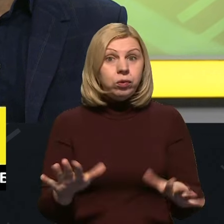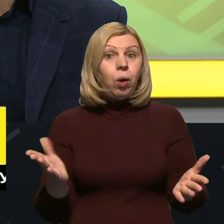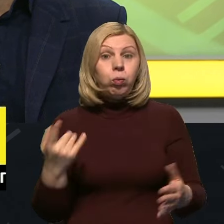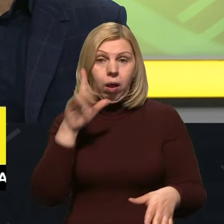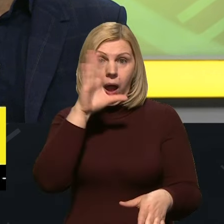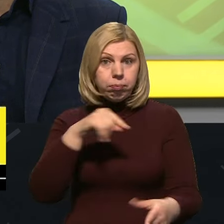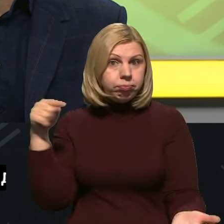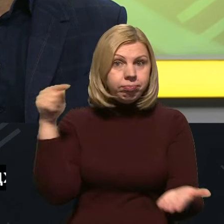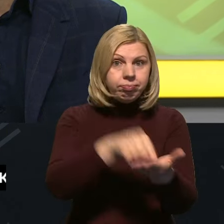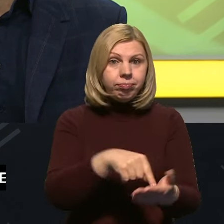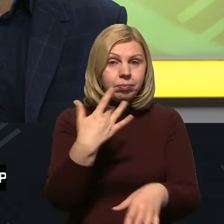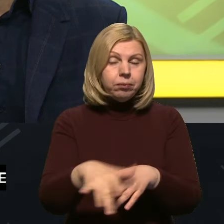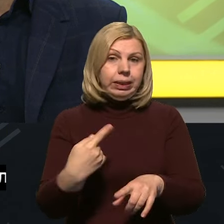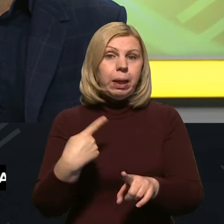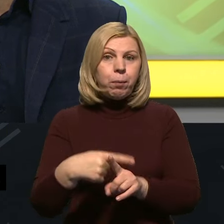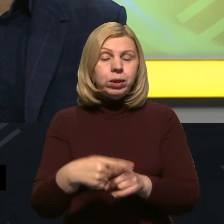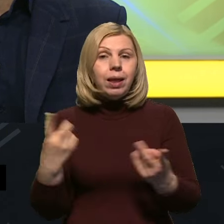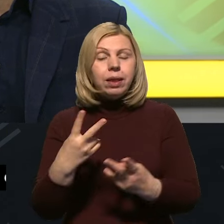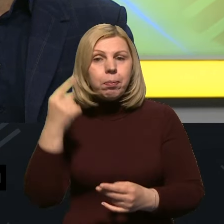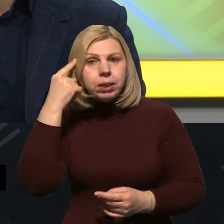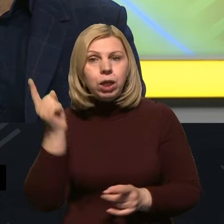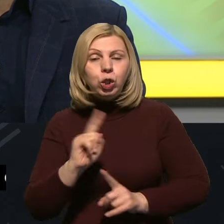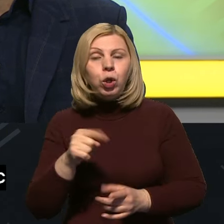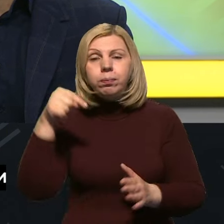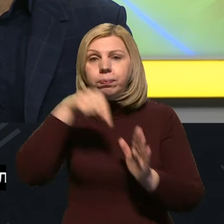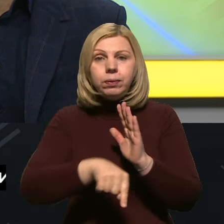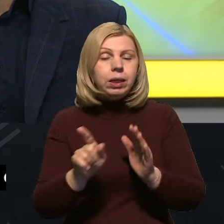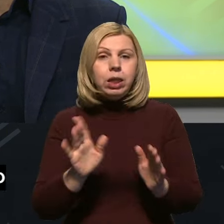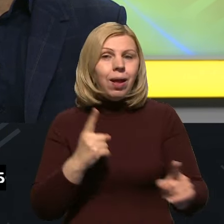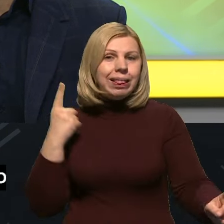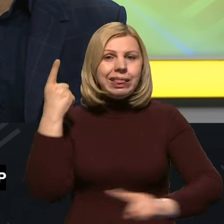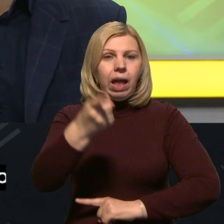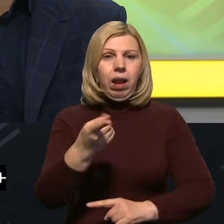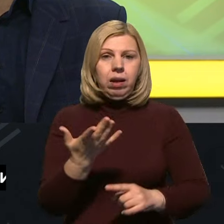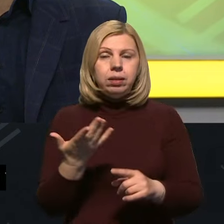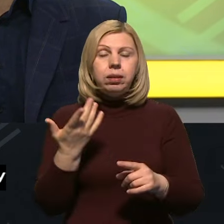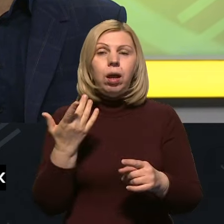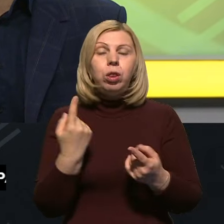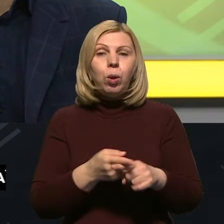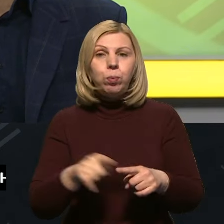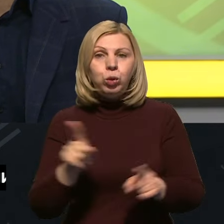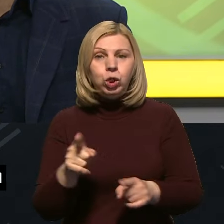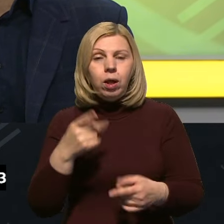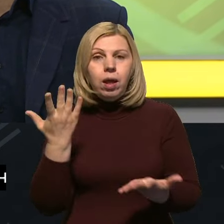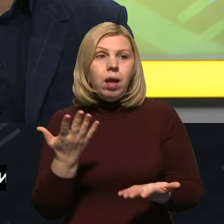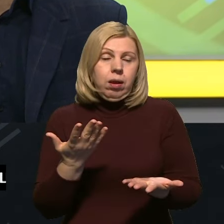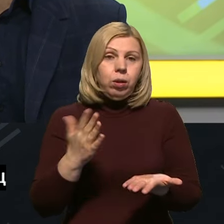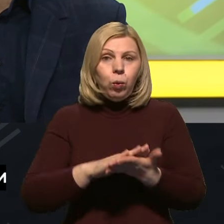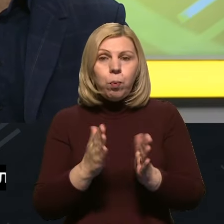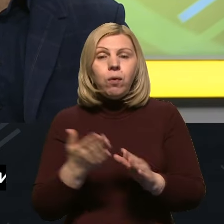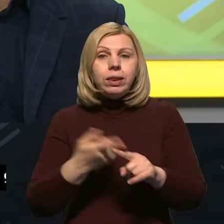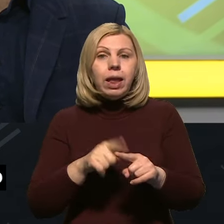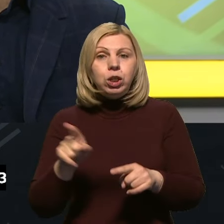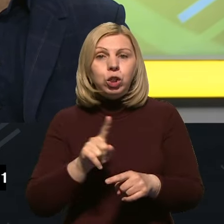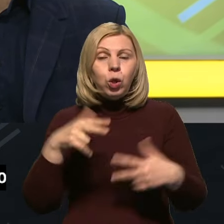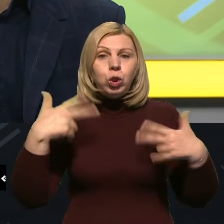ураження. Це вкрай позитивно, але треба зазначити, що мова йде не лише про дальність, тому що, з огляду на відео, мова йде про те, що